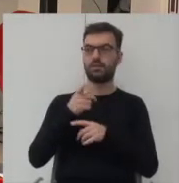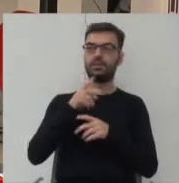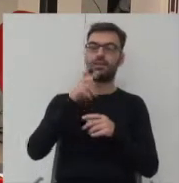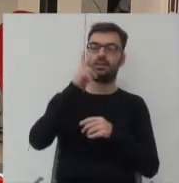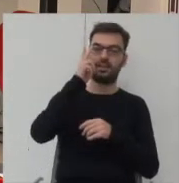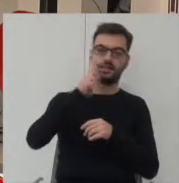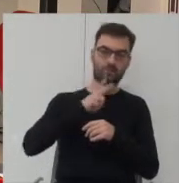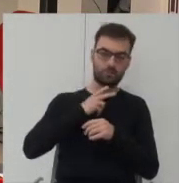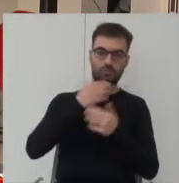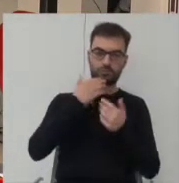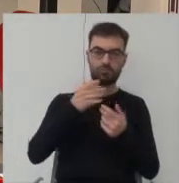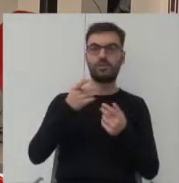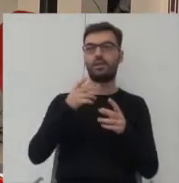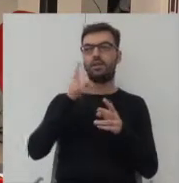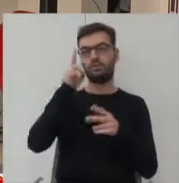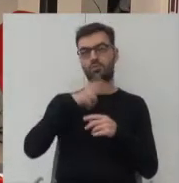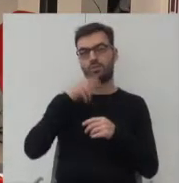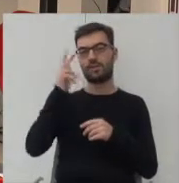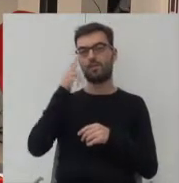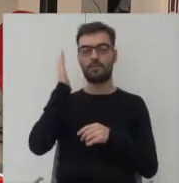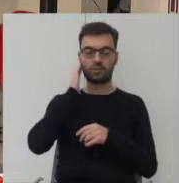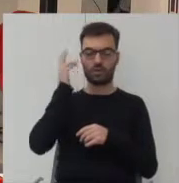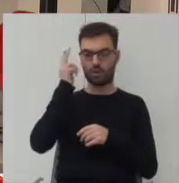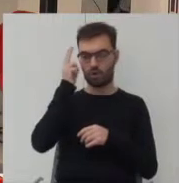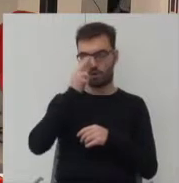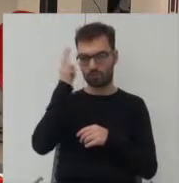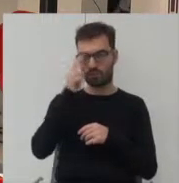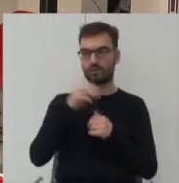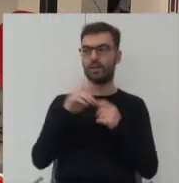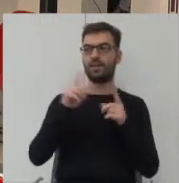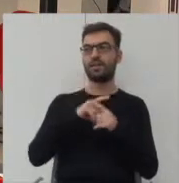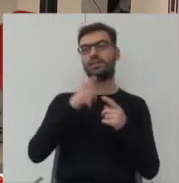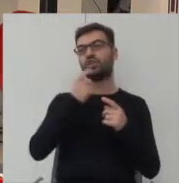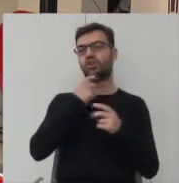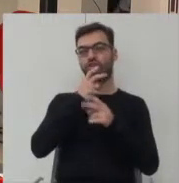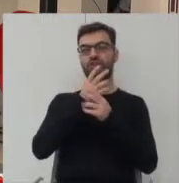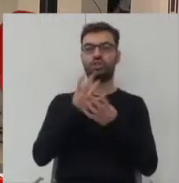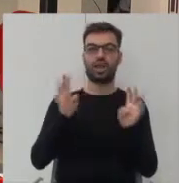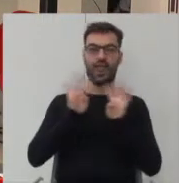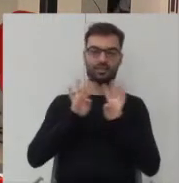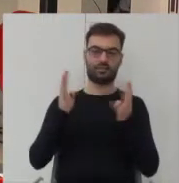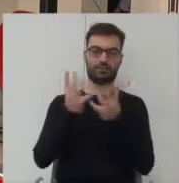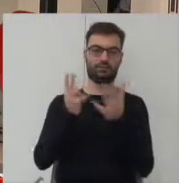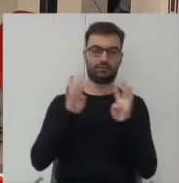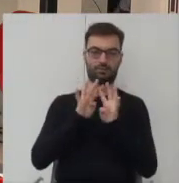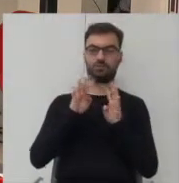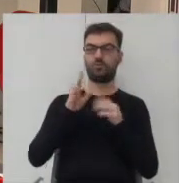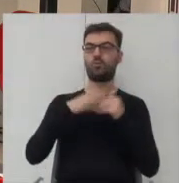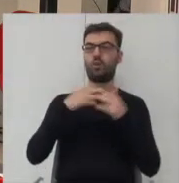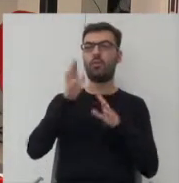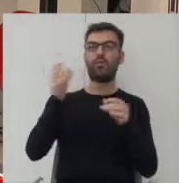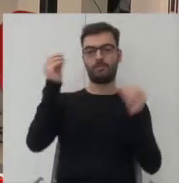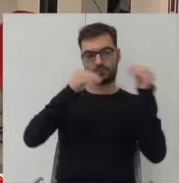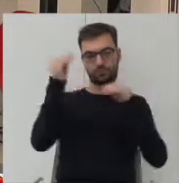zinstytucjonalizowanych mieszkań komunalnych i takiego szkieletu konstrukcyjnego który jest wypełniany właśnie taką metodą